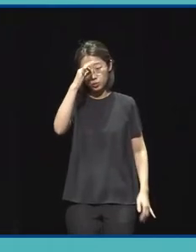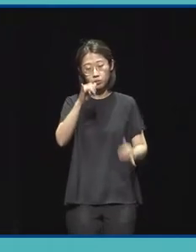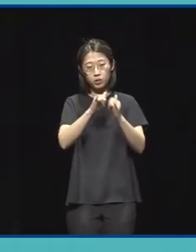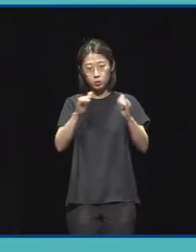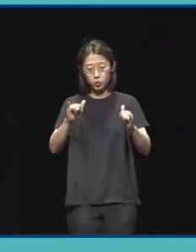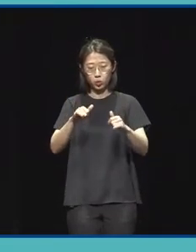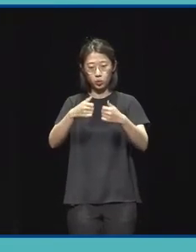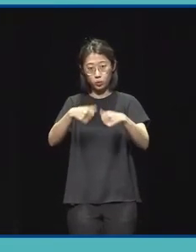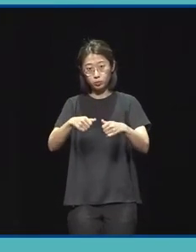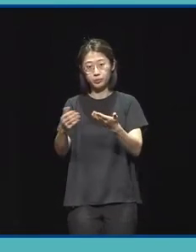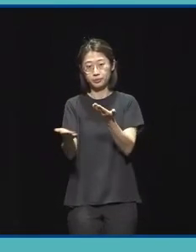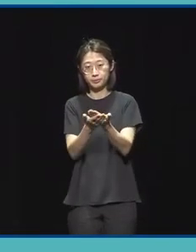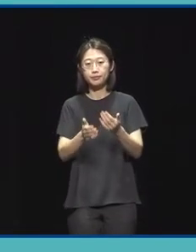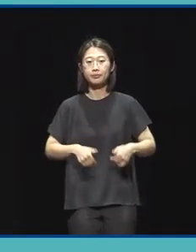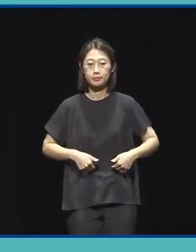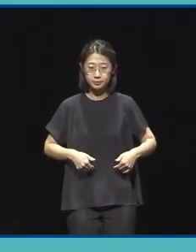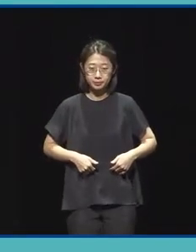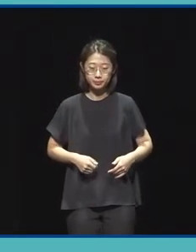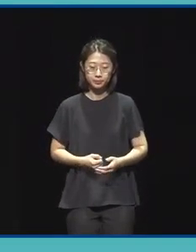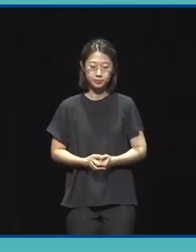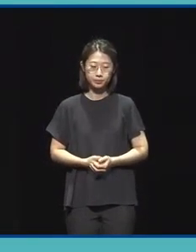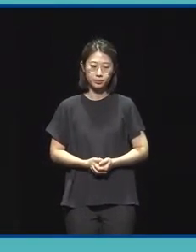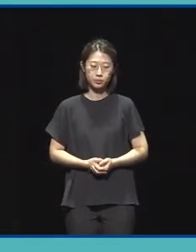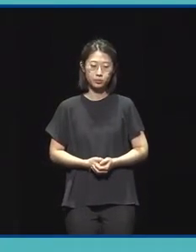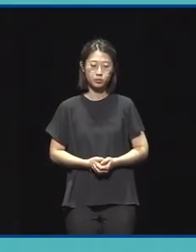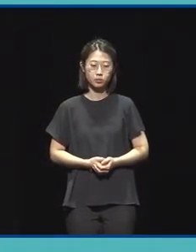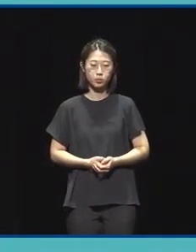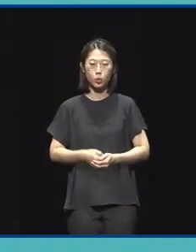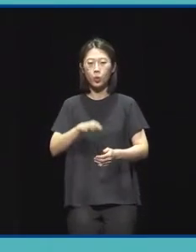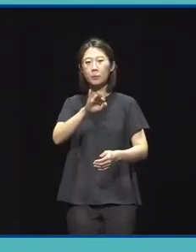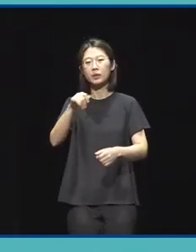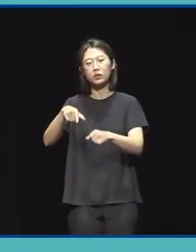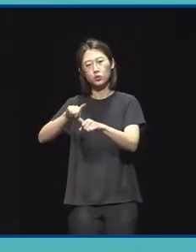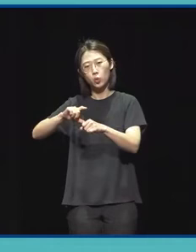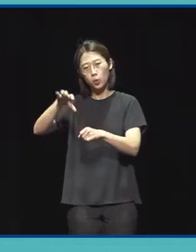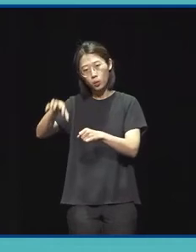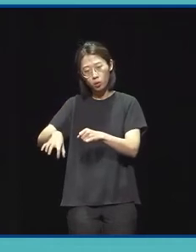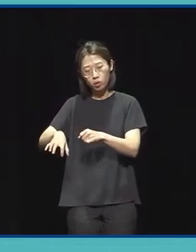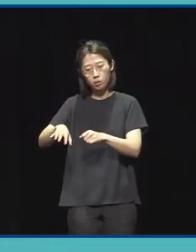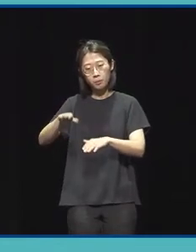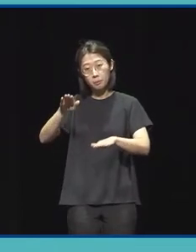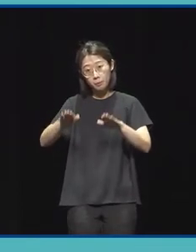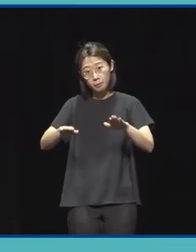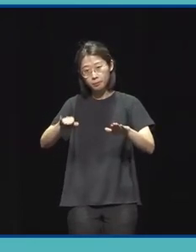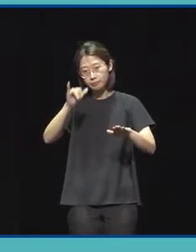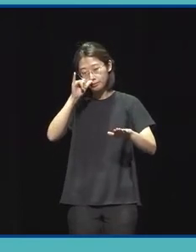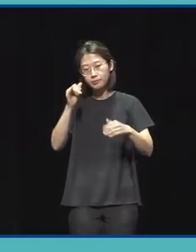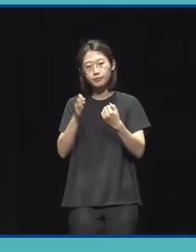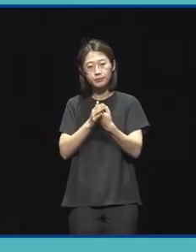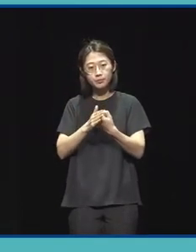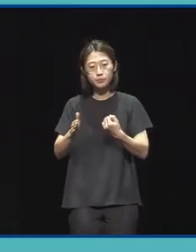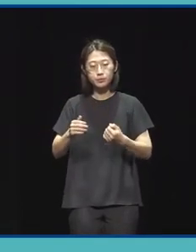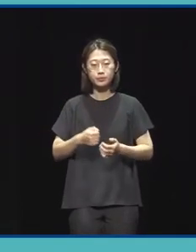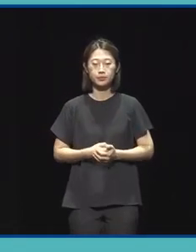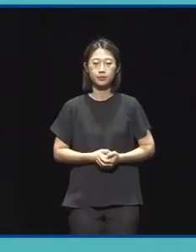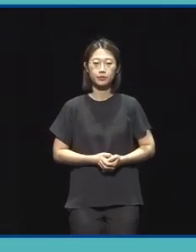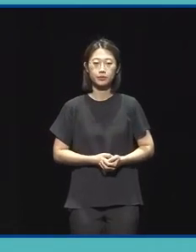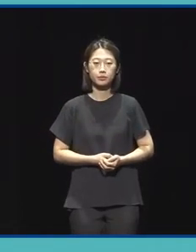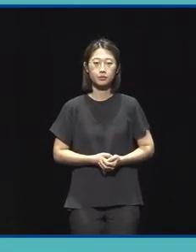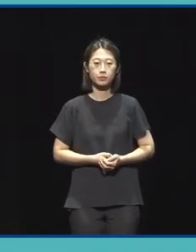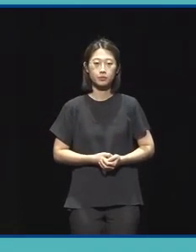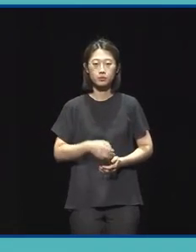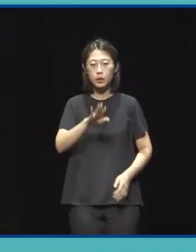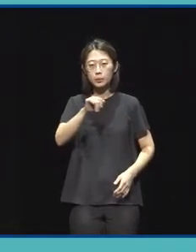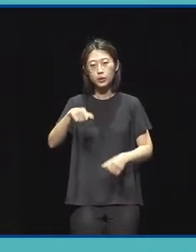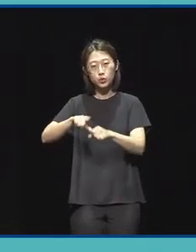지역균형제도를 실시하고 있습니다. 그래서 비수도권, 수도권을 구분을 해서 심의를 하기 때문에 앞서서 말씀드린 대로